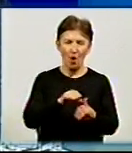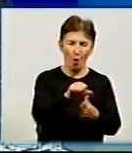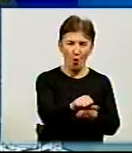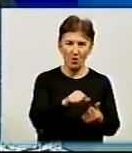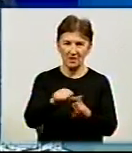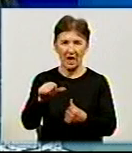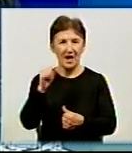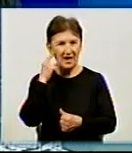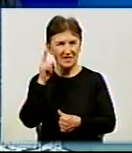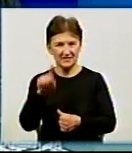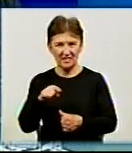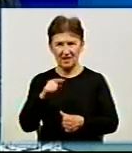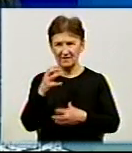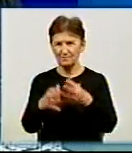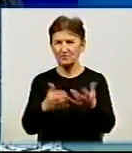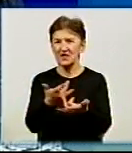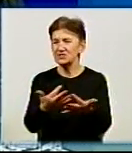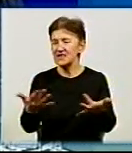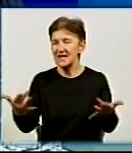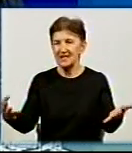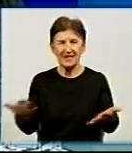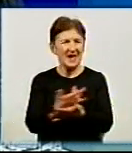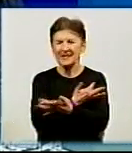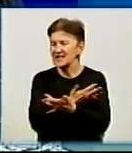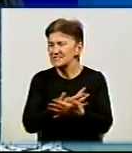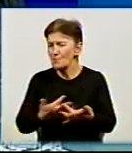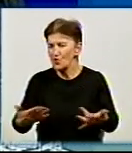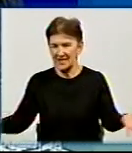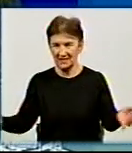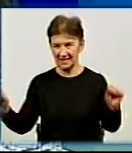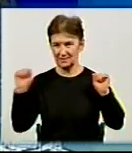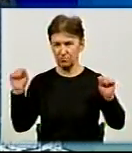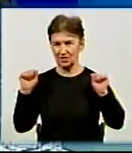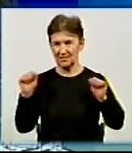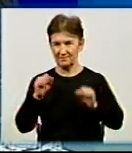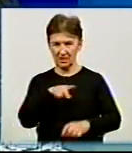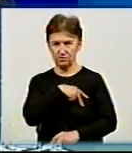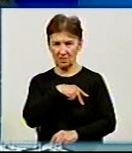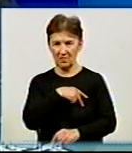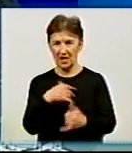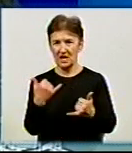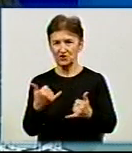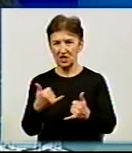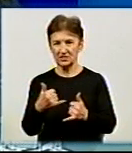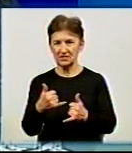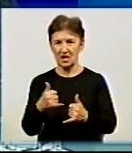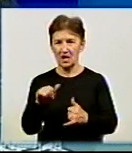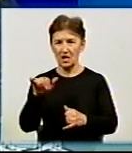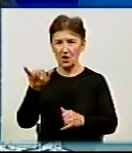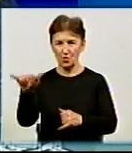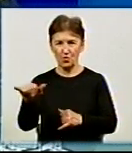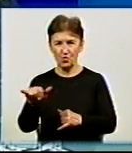у світі, ви знаєте, скільки спортивних премій, різноманітних, навіть зараз у футболі FIFA і UEFA